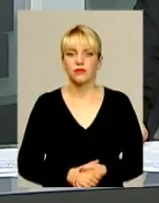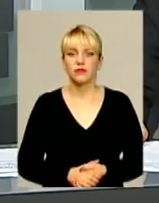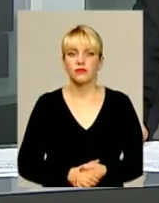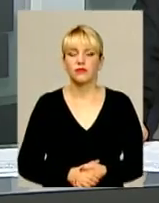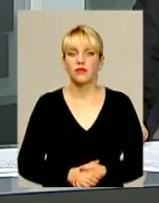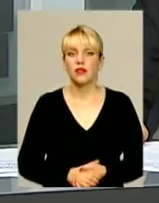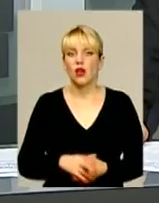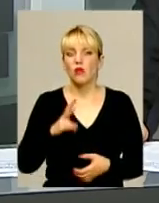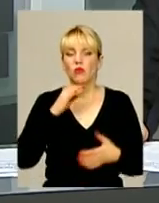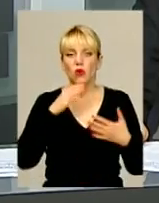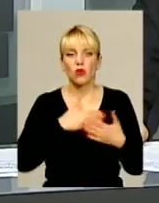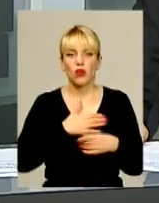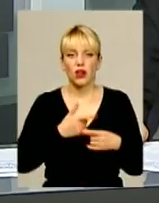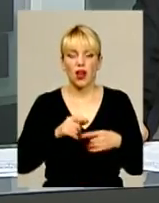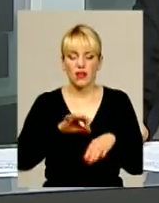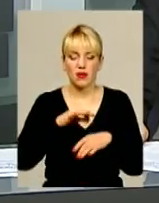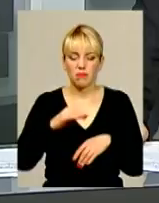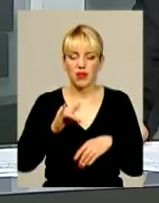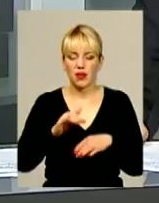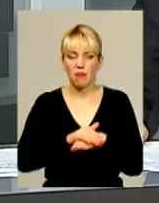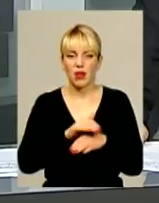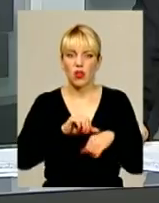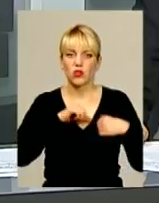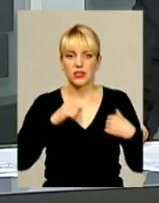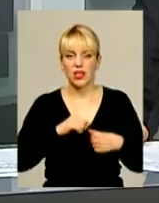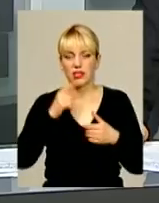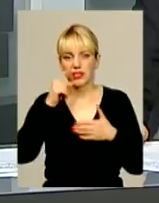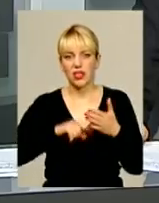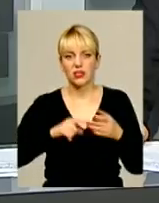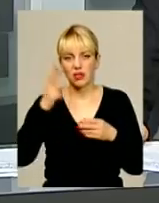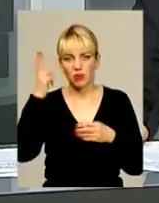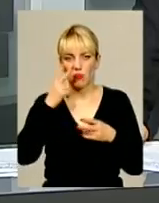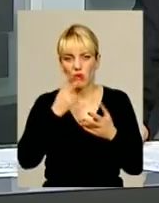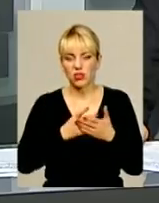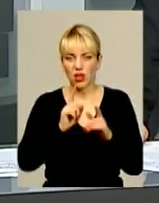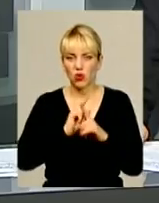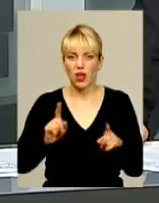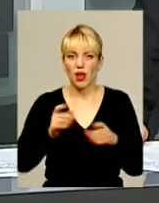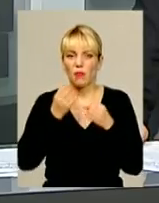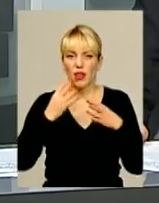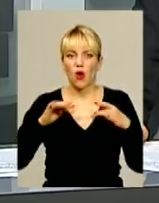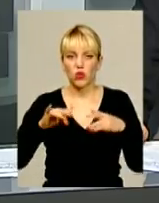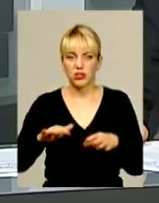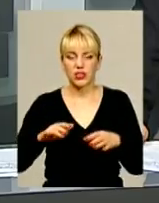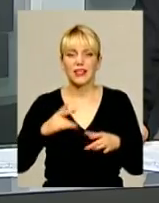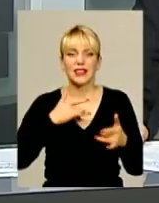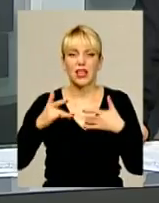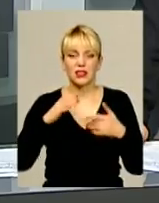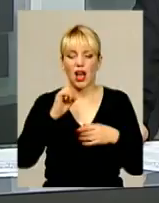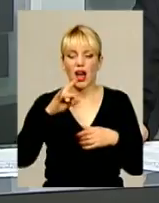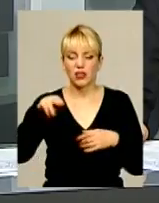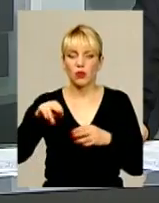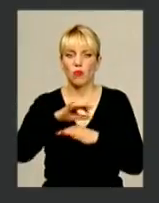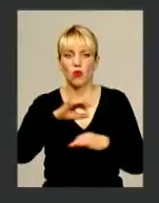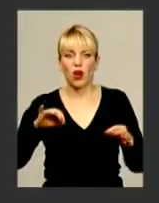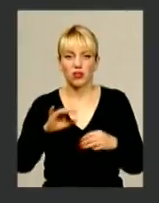Про кохання, біль, милосердя та надію хмельничанам показали унікальний благодійний театральний арт-проект «Оскар і рожева